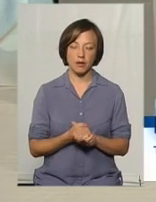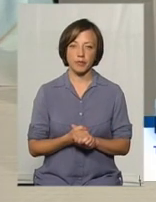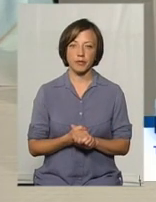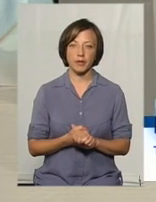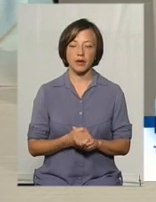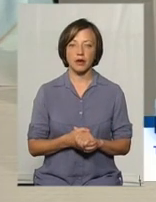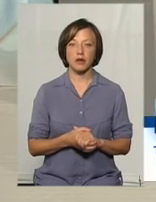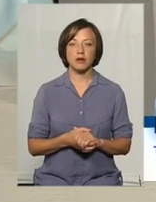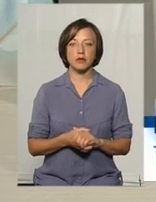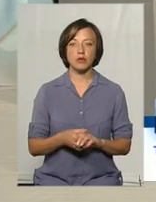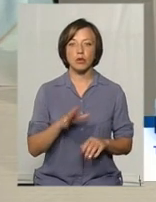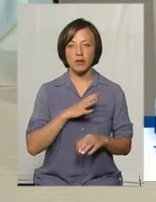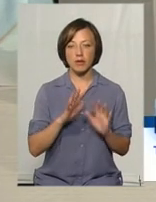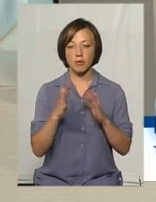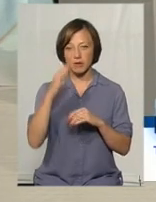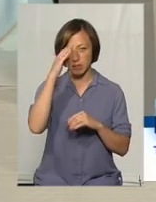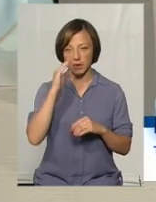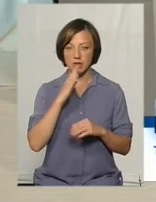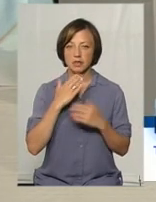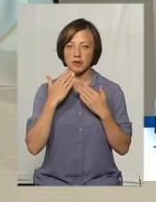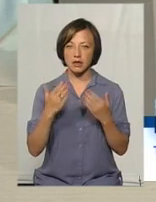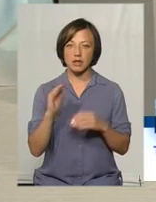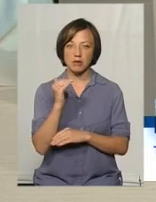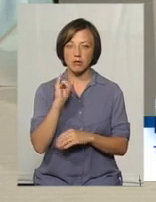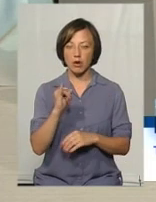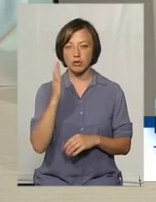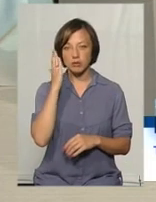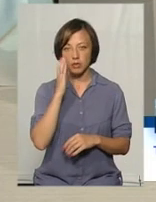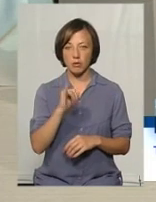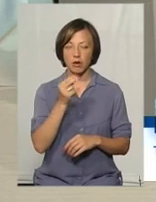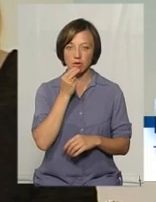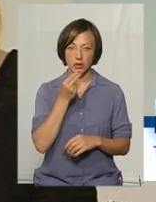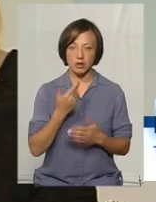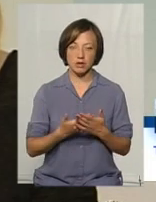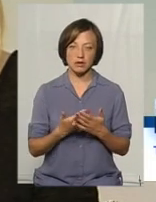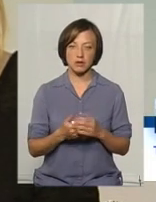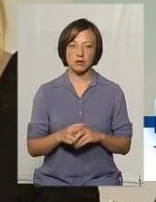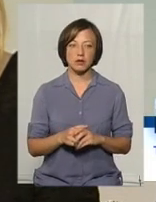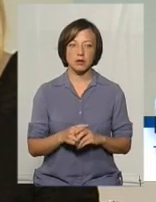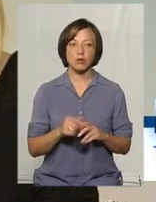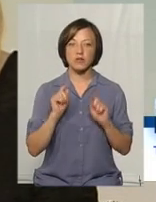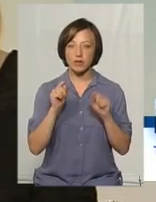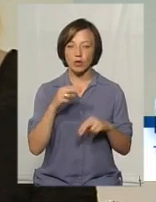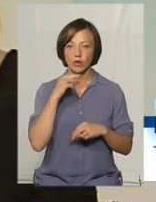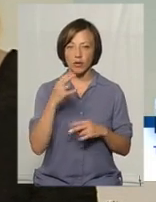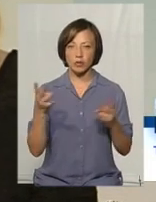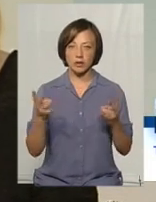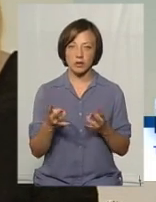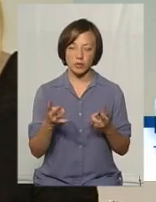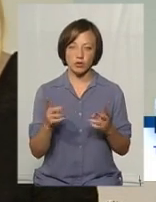випадки, коли батьки зверталися, що дитина погано спить, погано їсть. Також потрібно звертати на це увагу, що